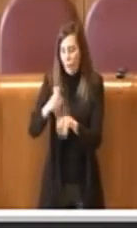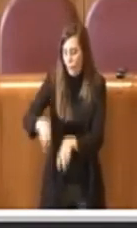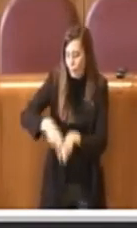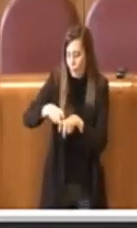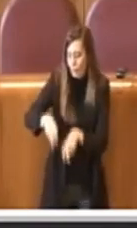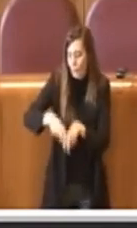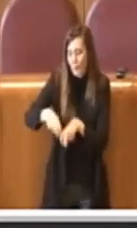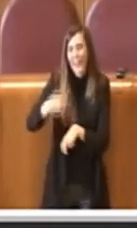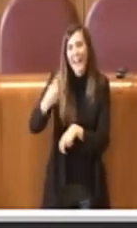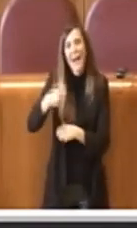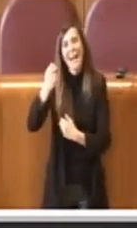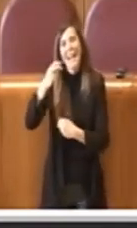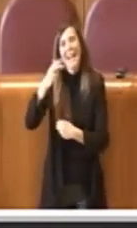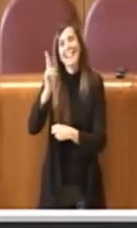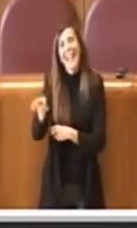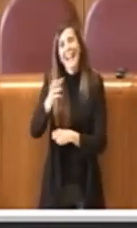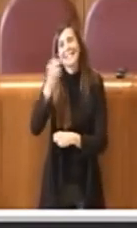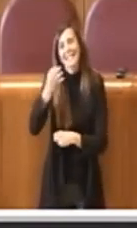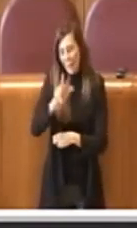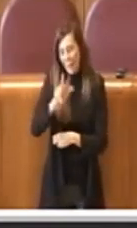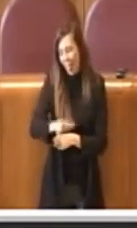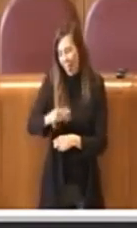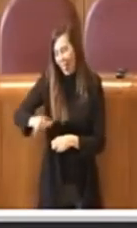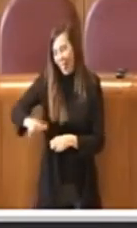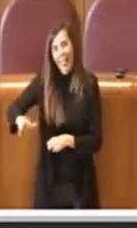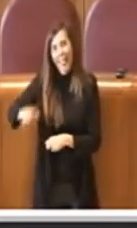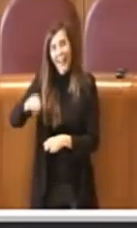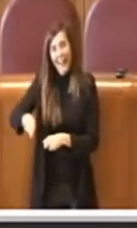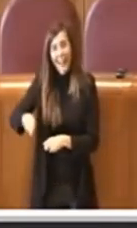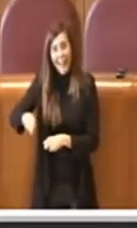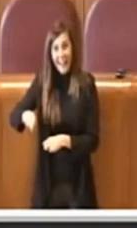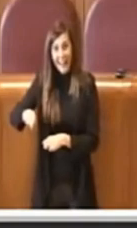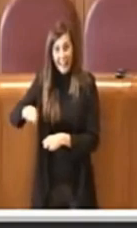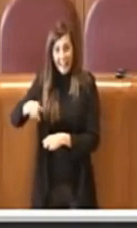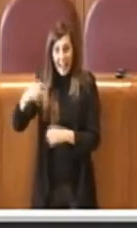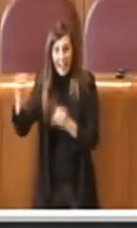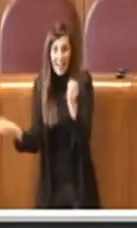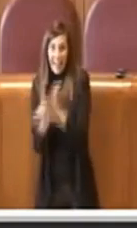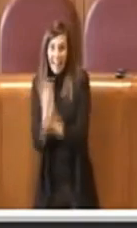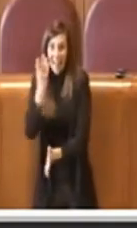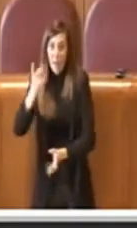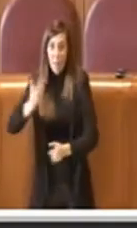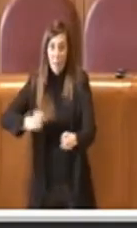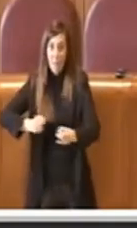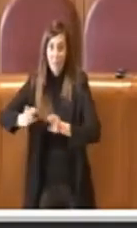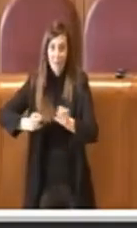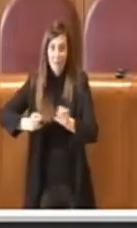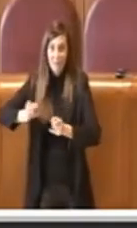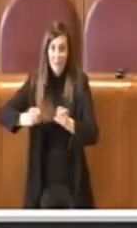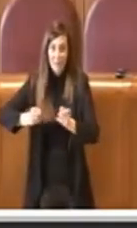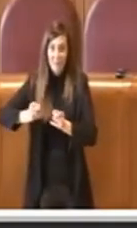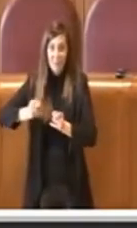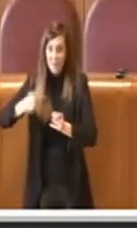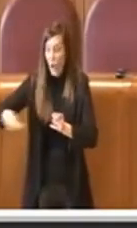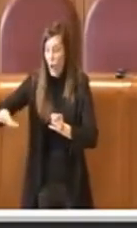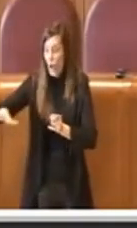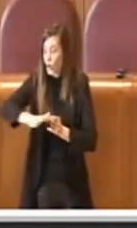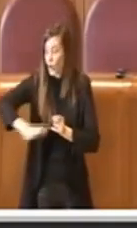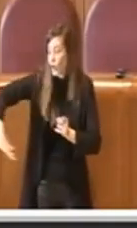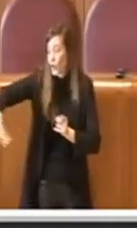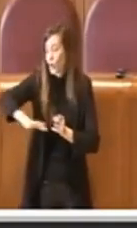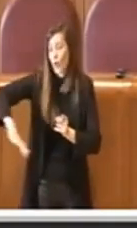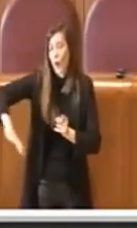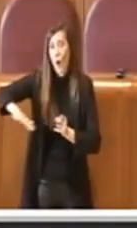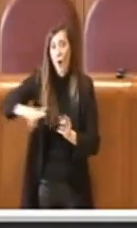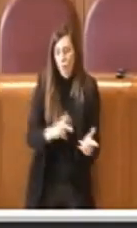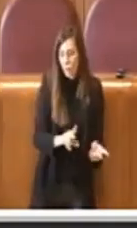stalli taxi, prevedere ad una realizzazione temporanea in apposite zone e degli stessi stalli